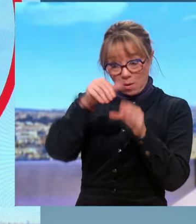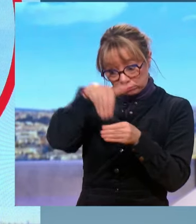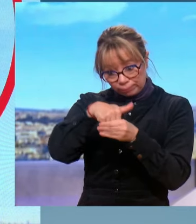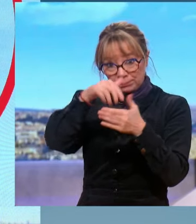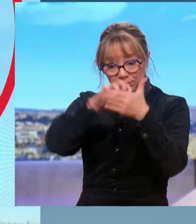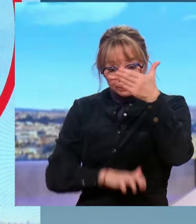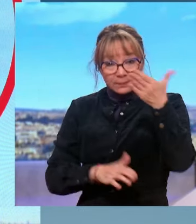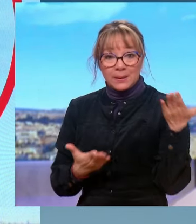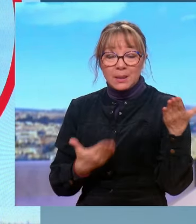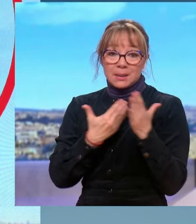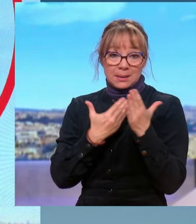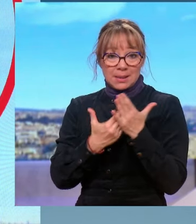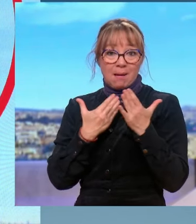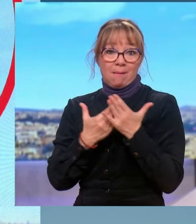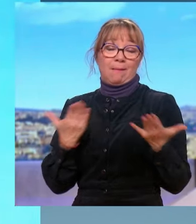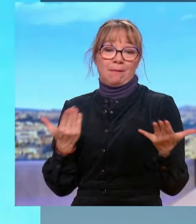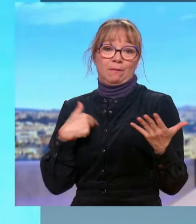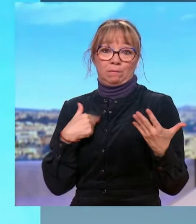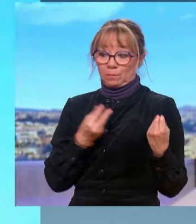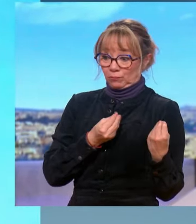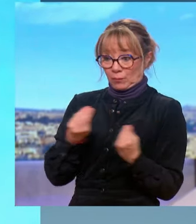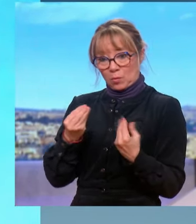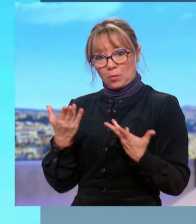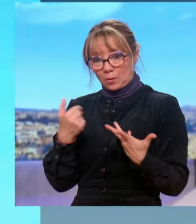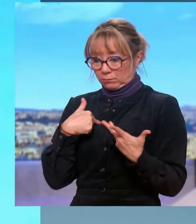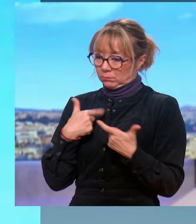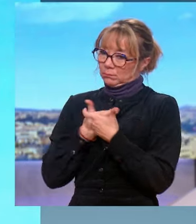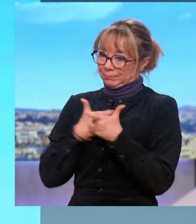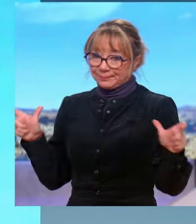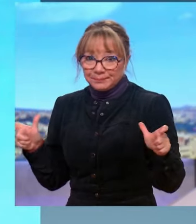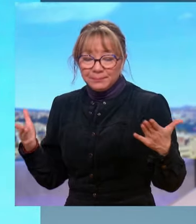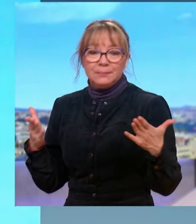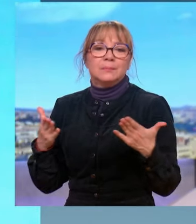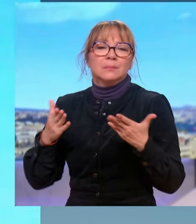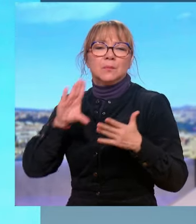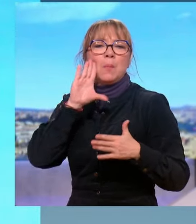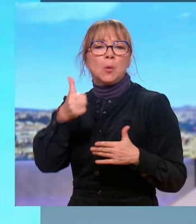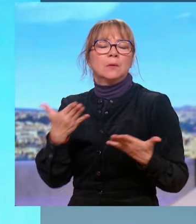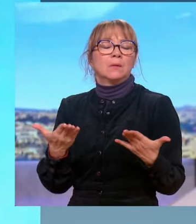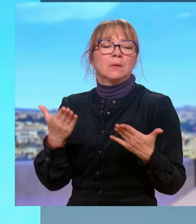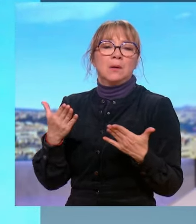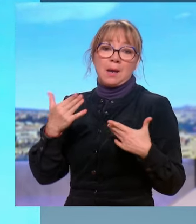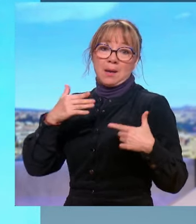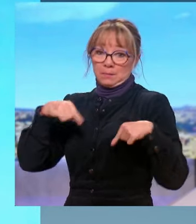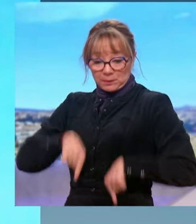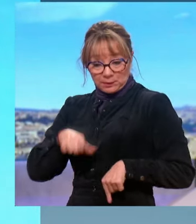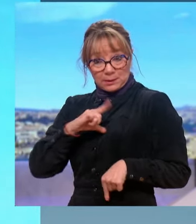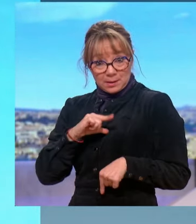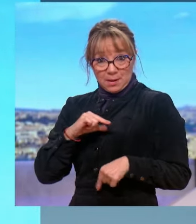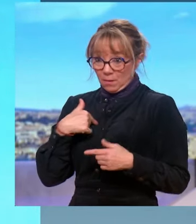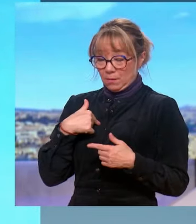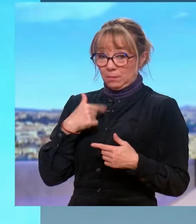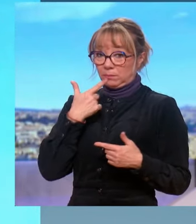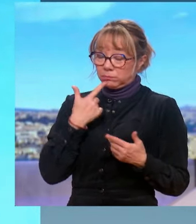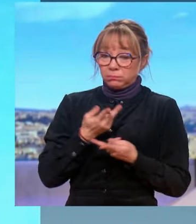de loi, permet de lever ces restrictions. Et ce que le ministère de l'Intérieur, manifestement, a dû faire avec ses communiqués,'est de montrer au